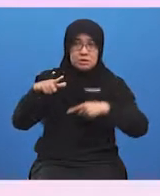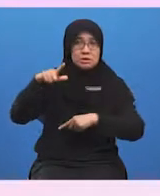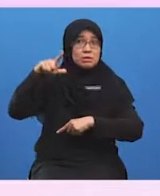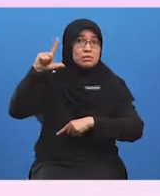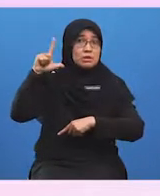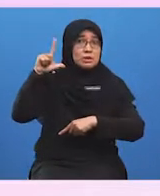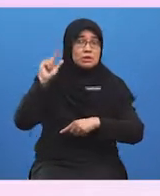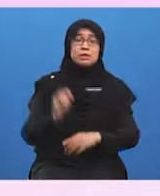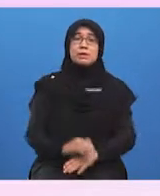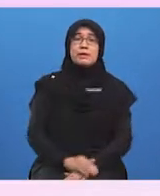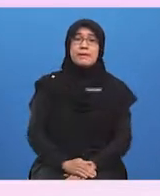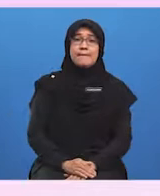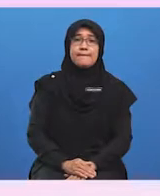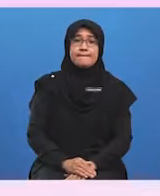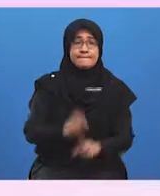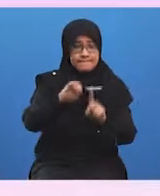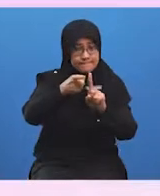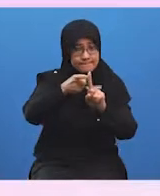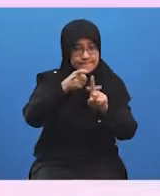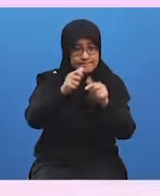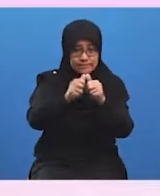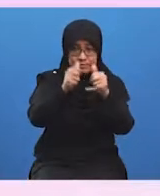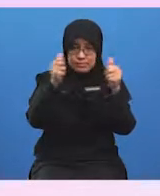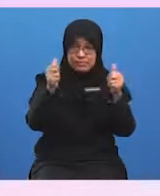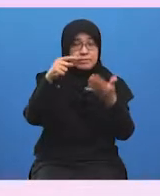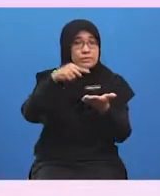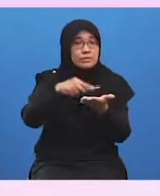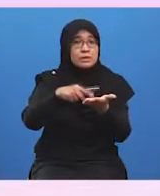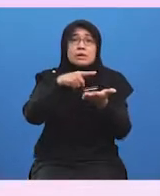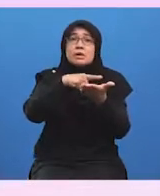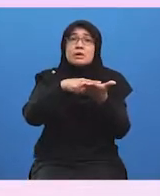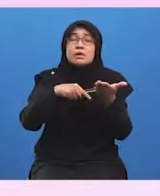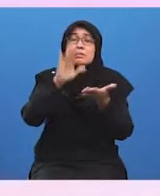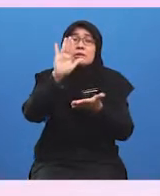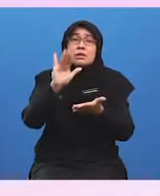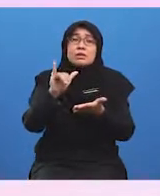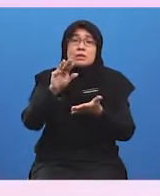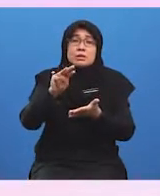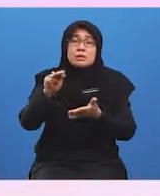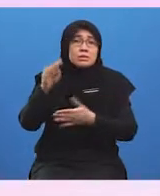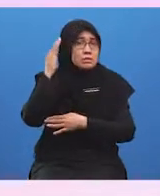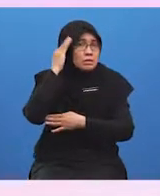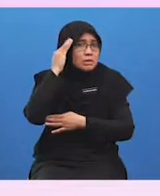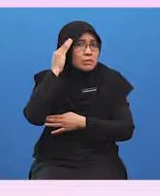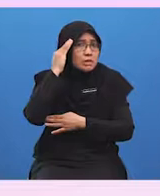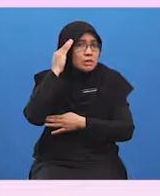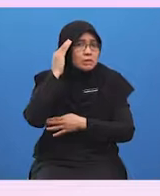Daripada keratan akhbar tersebut, apakah yang pelajar semua dapat fahami?